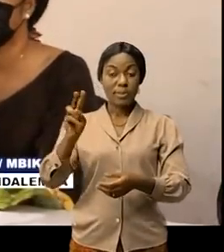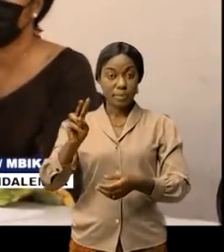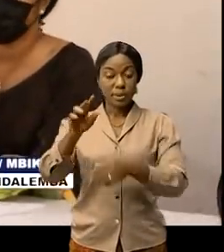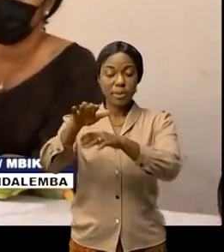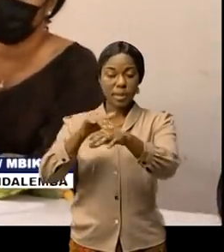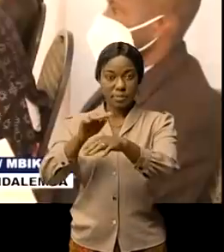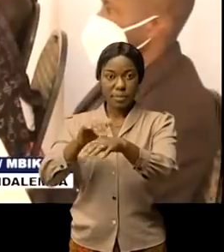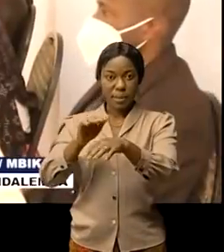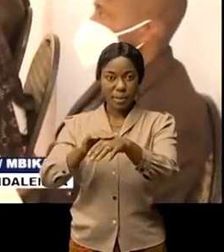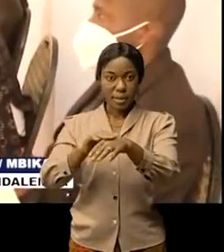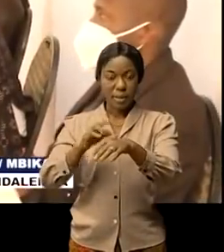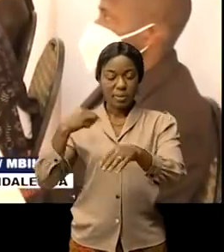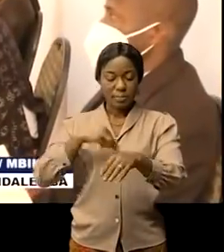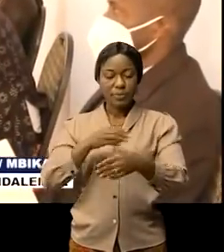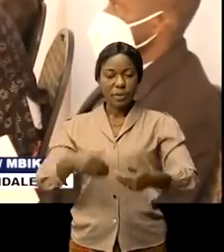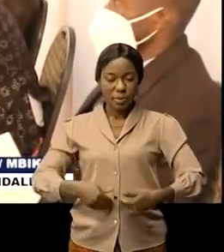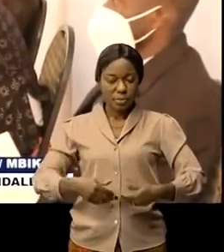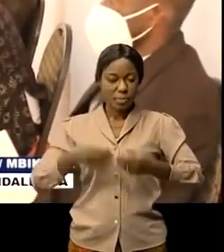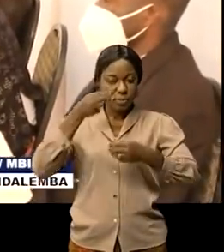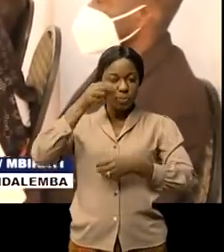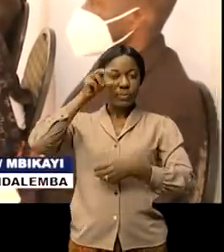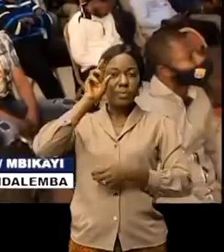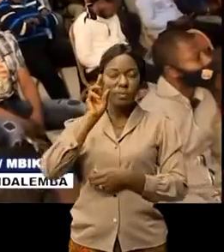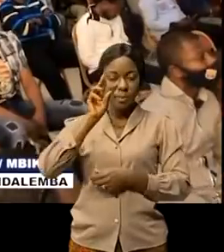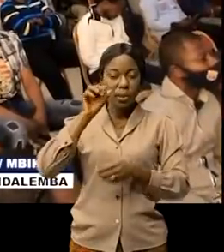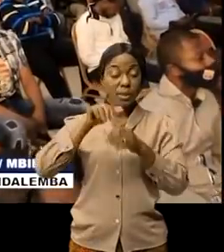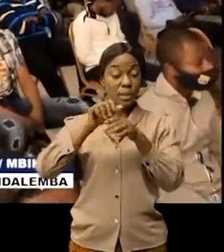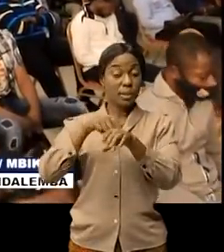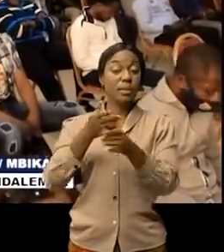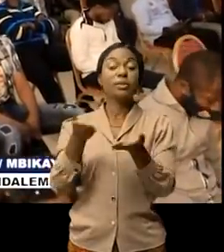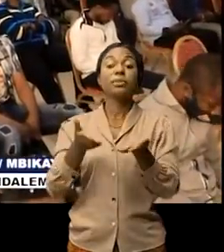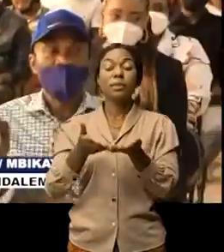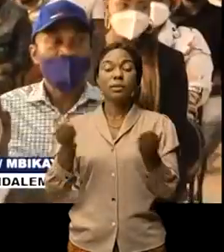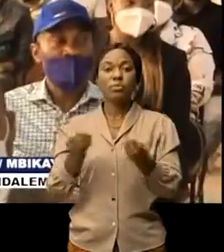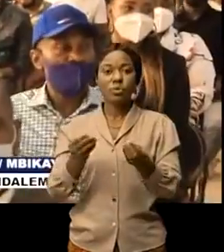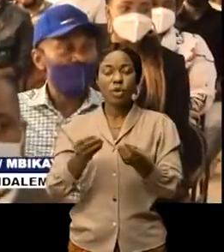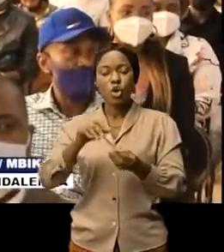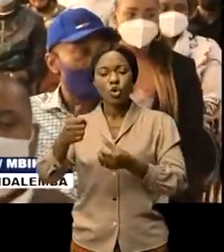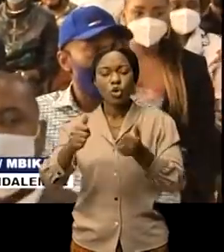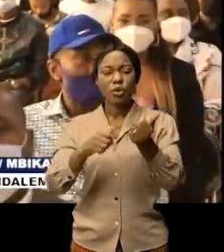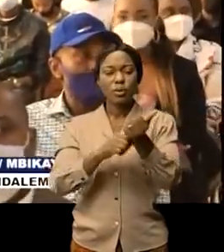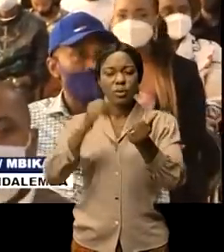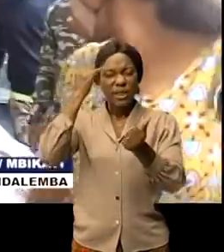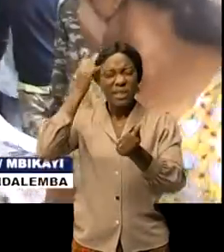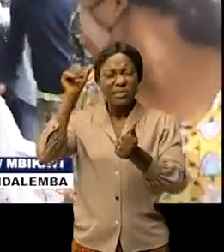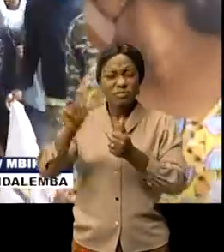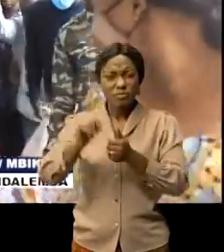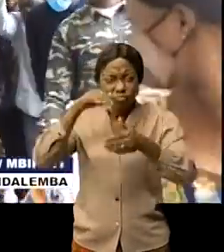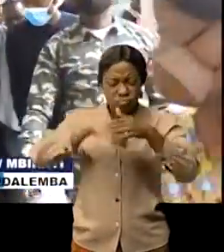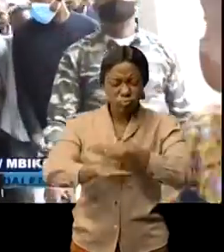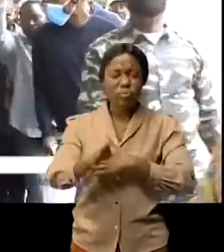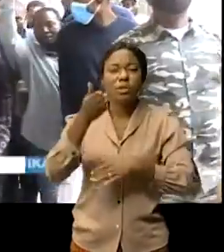militants de LUDPES d'être vigilants pendant cette période car les infiltrations même LUDPES les